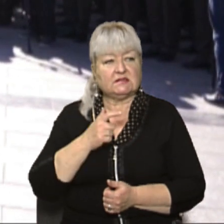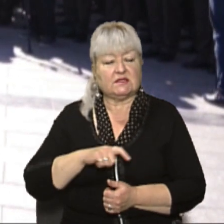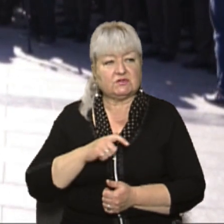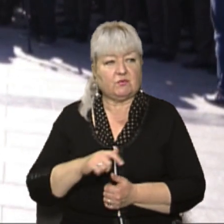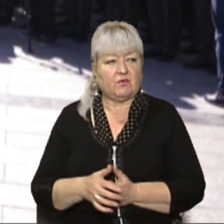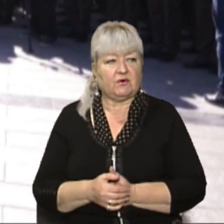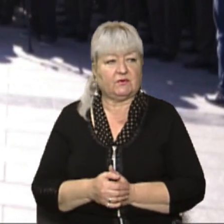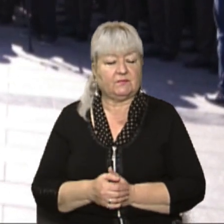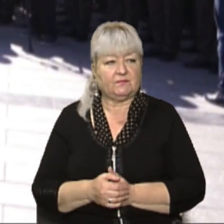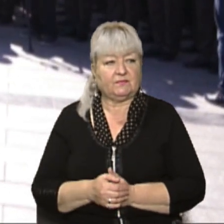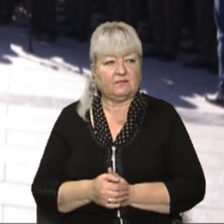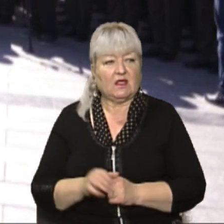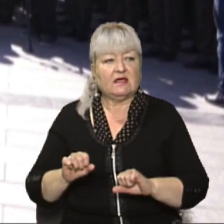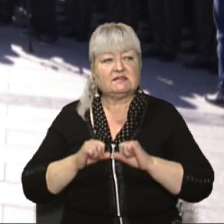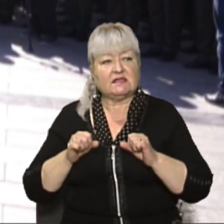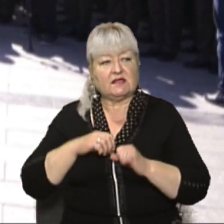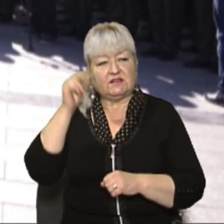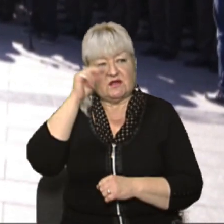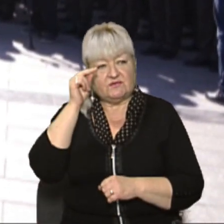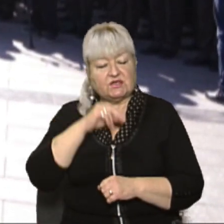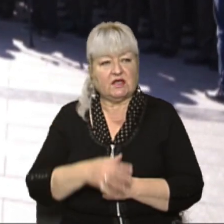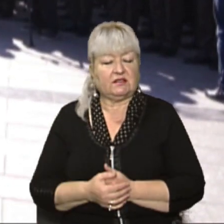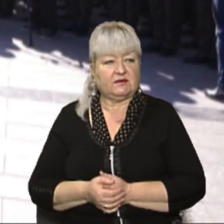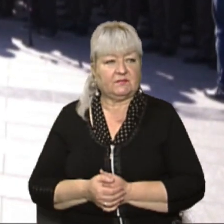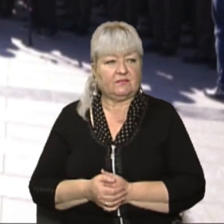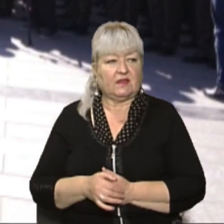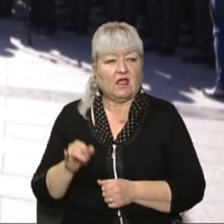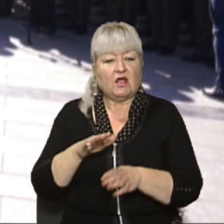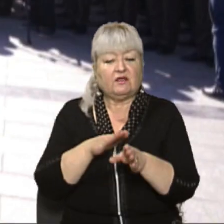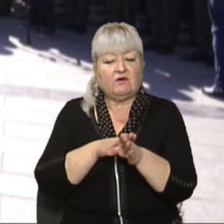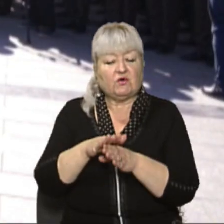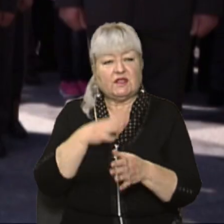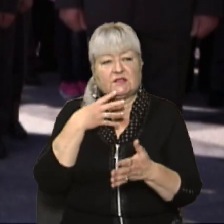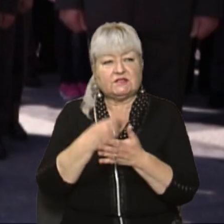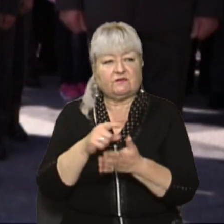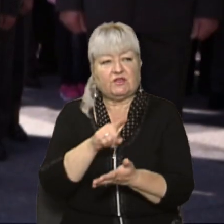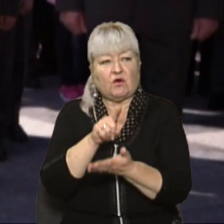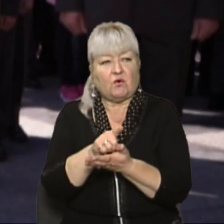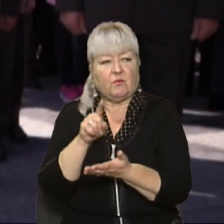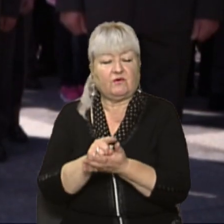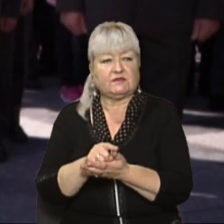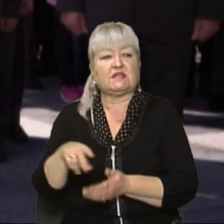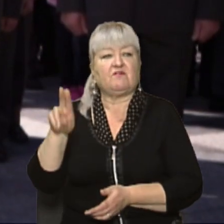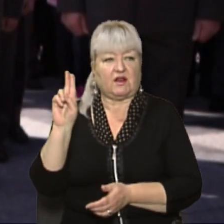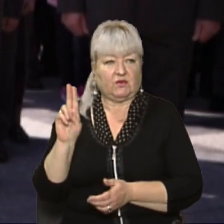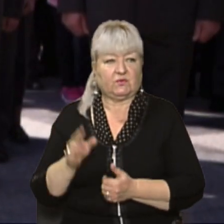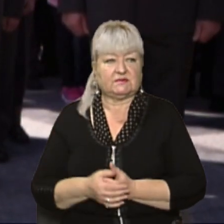старанним у навчанні, сумлінним у виконанні своїх обов'язків. Клянусь!